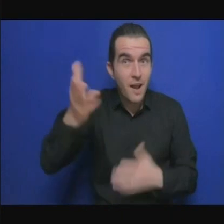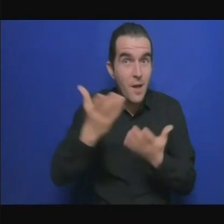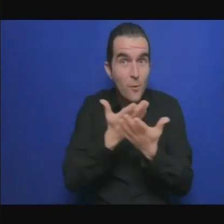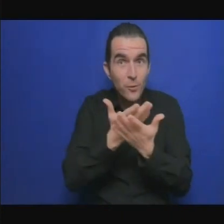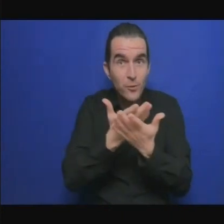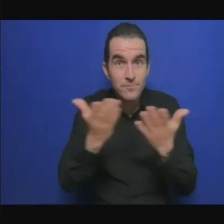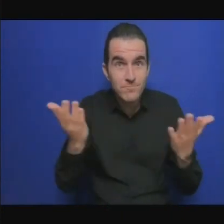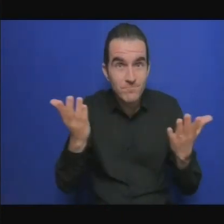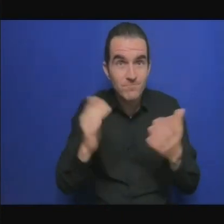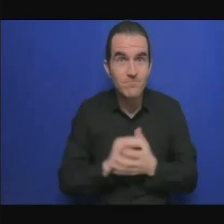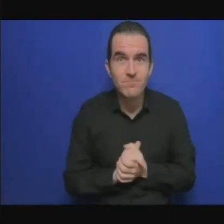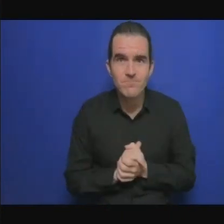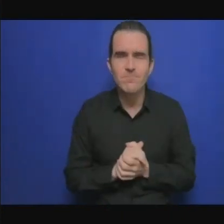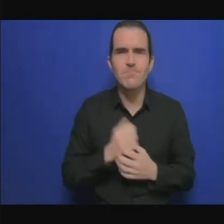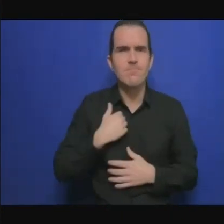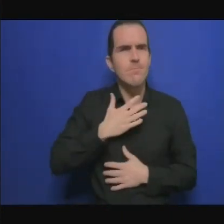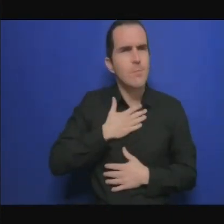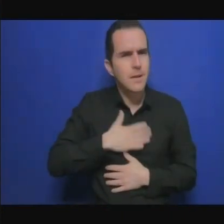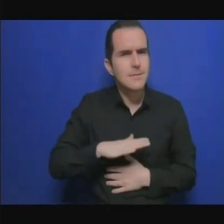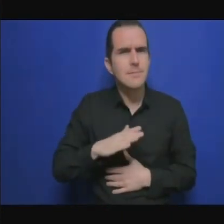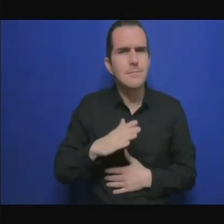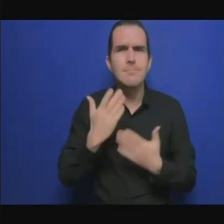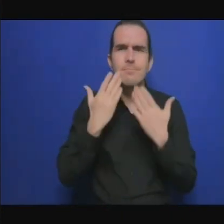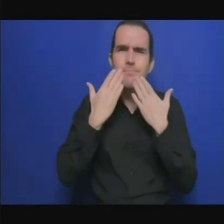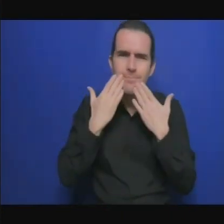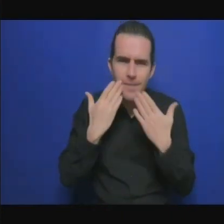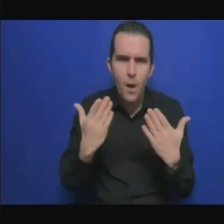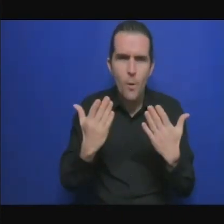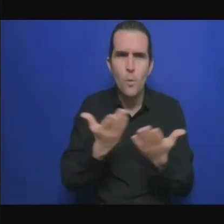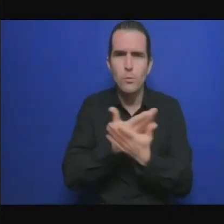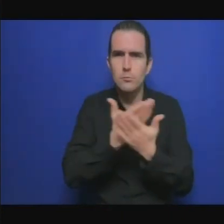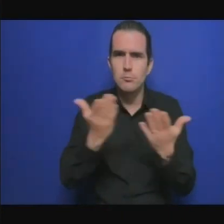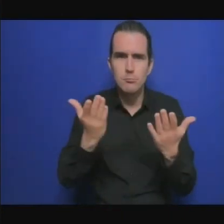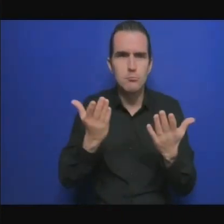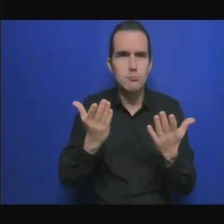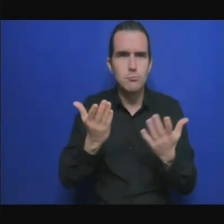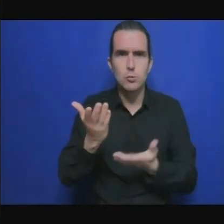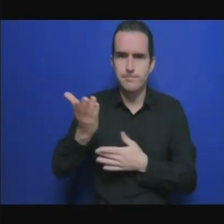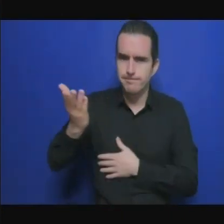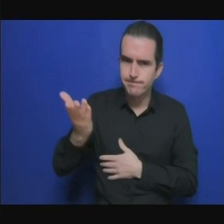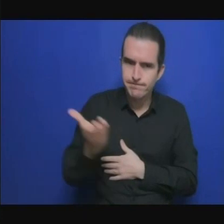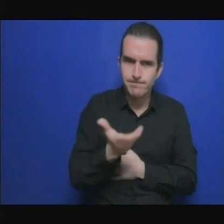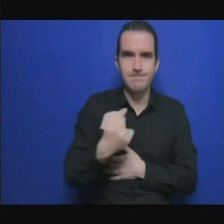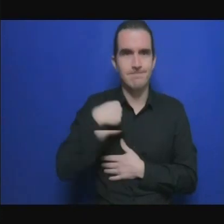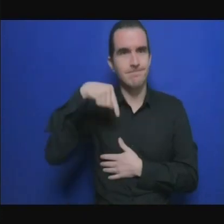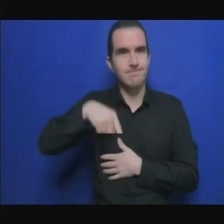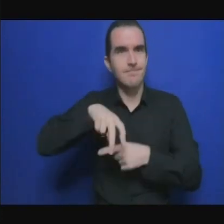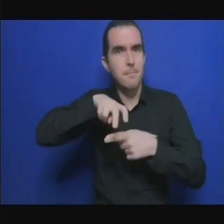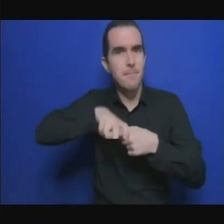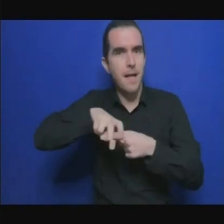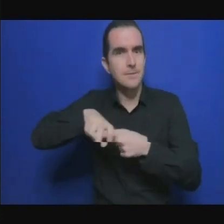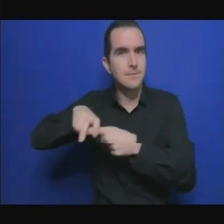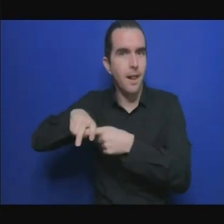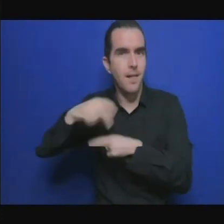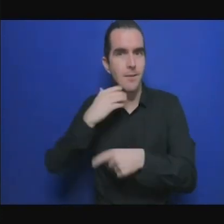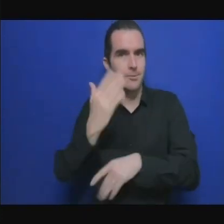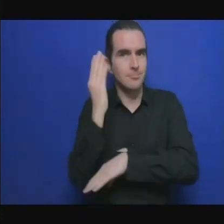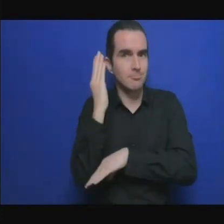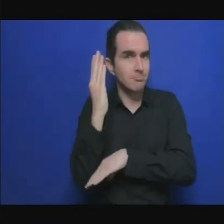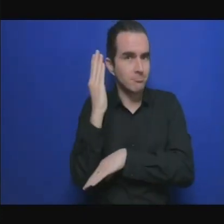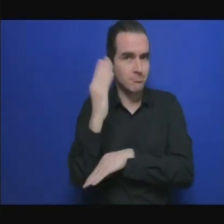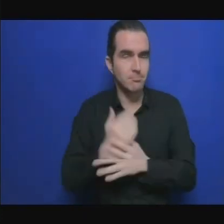commencer à parler en premier. Mais voilà, je vais d'abord focaliser mon